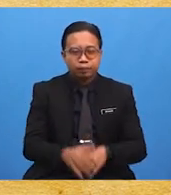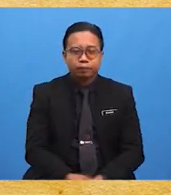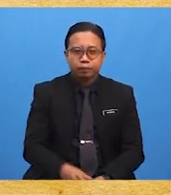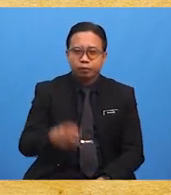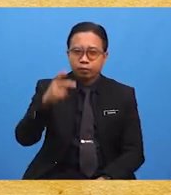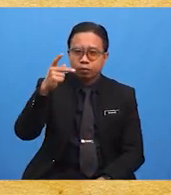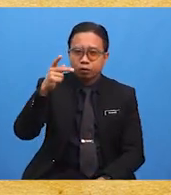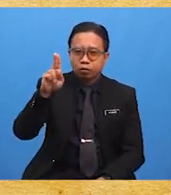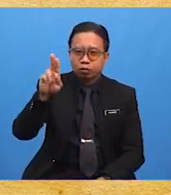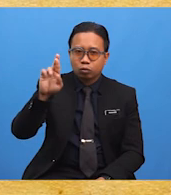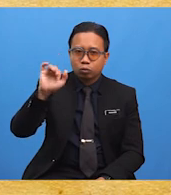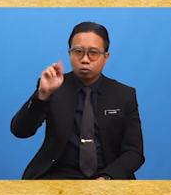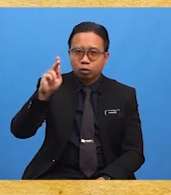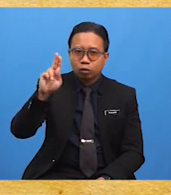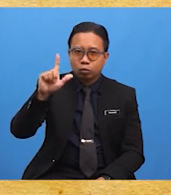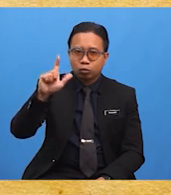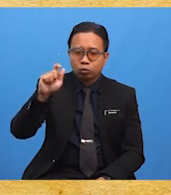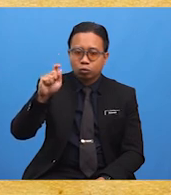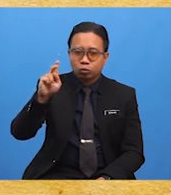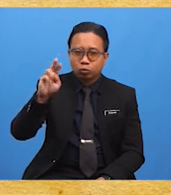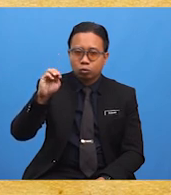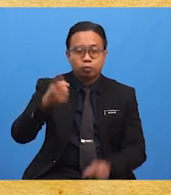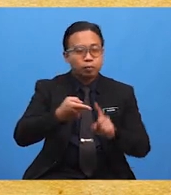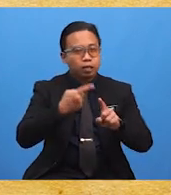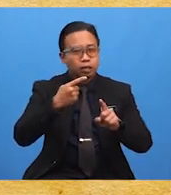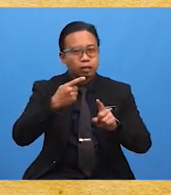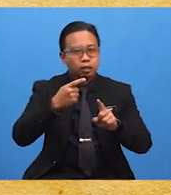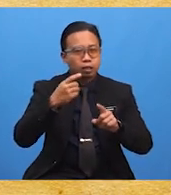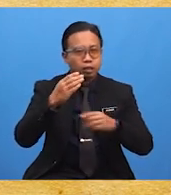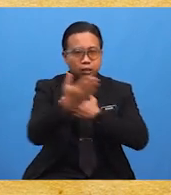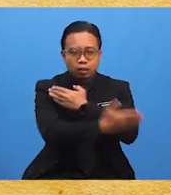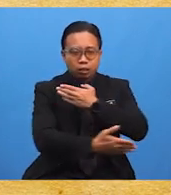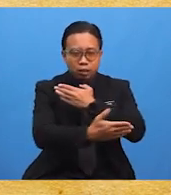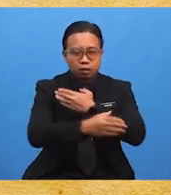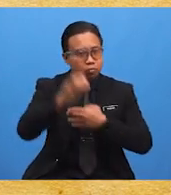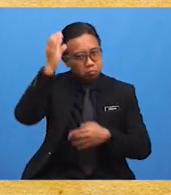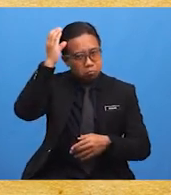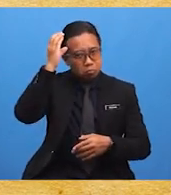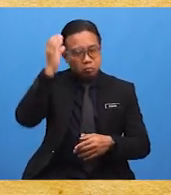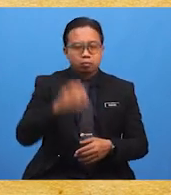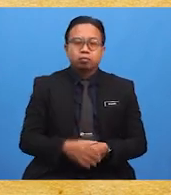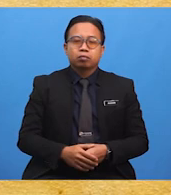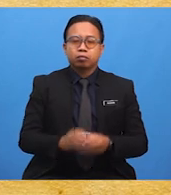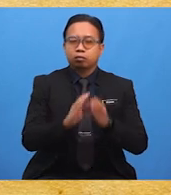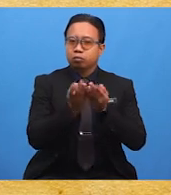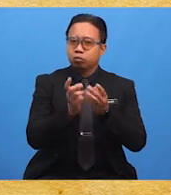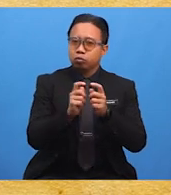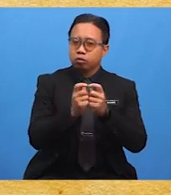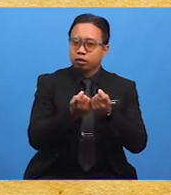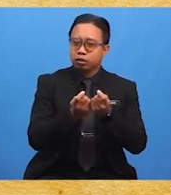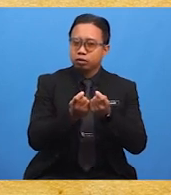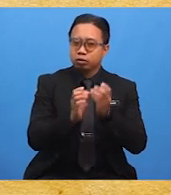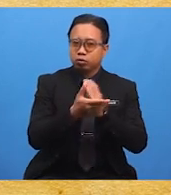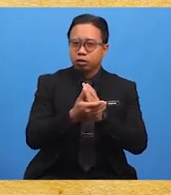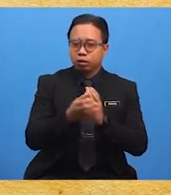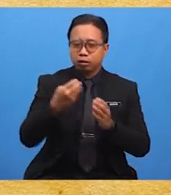berdasarkan kurikulum sekolah dari Cina. Guru yang mengajar serta buku teks yang digunakan oleh murid